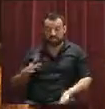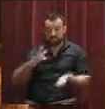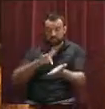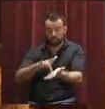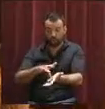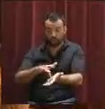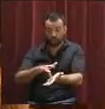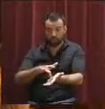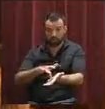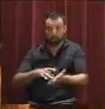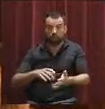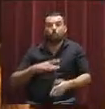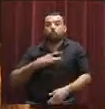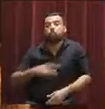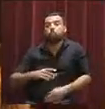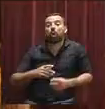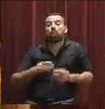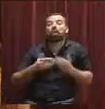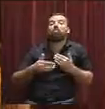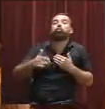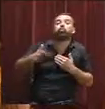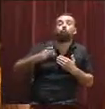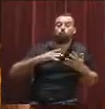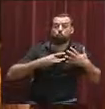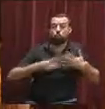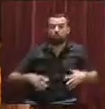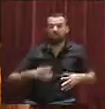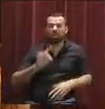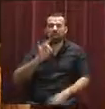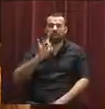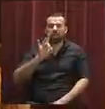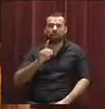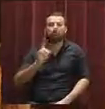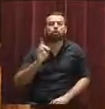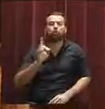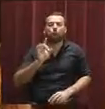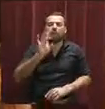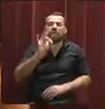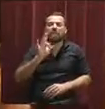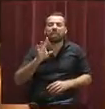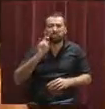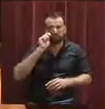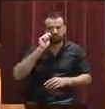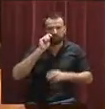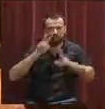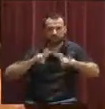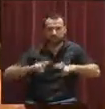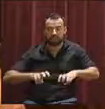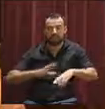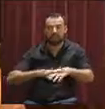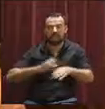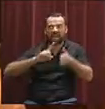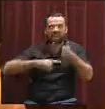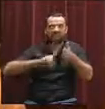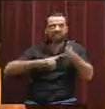més tard o un dia abans, això també és perquè tenim només 15 inspectors per fer front a tota aquesta quantitat increïble de